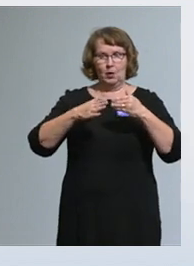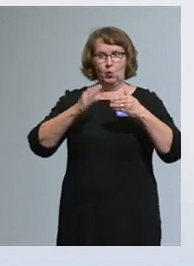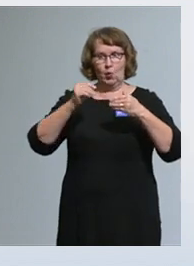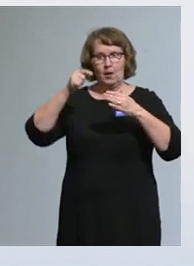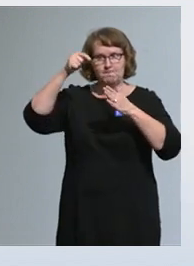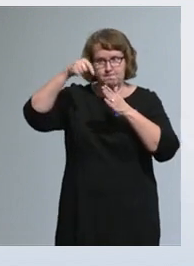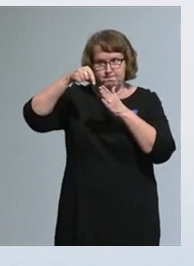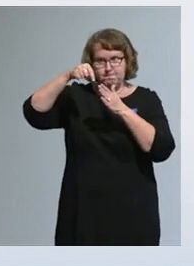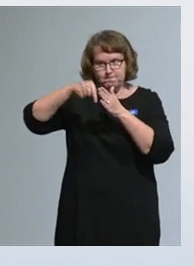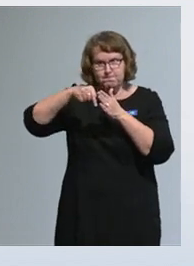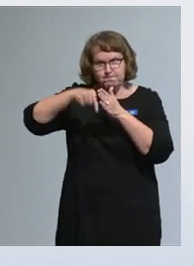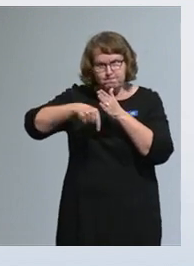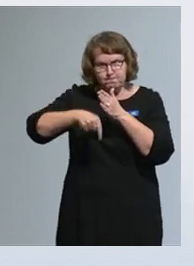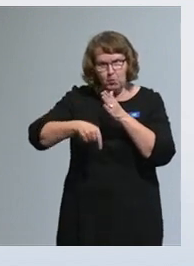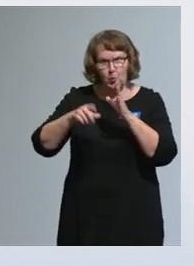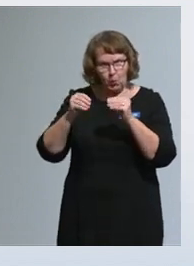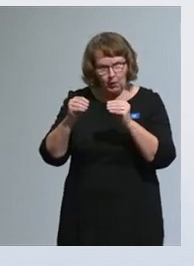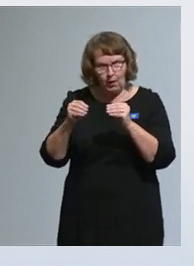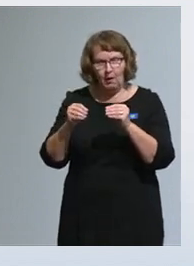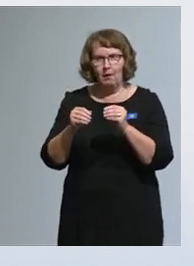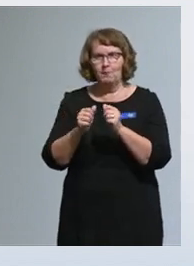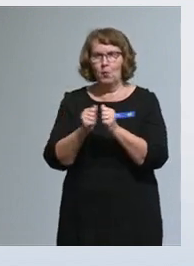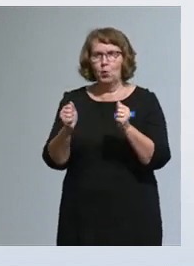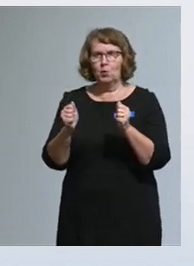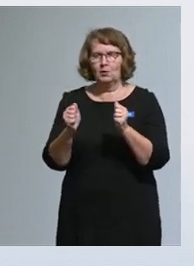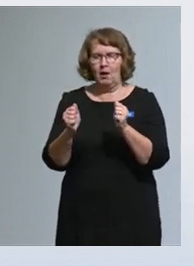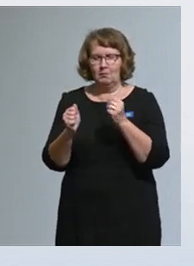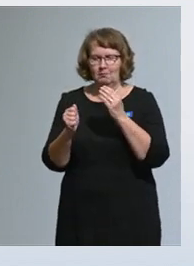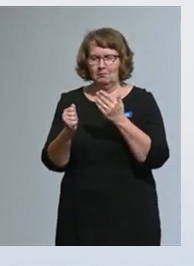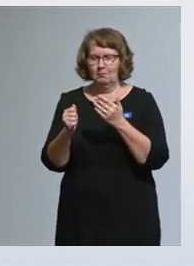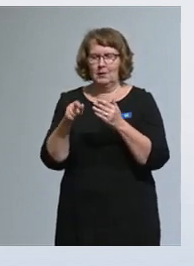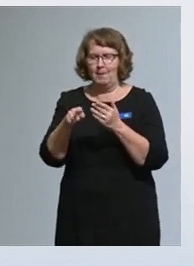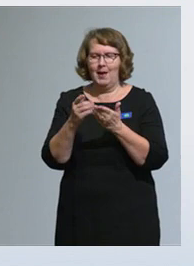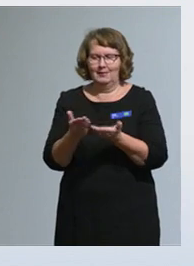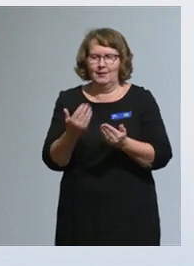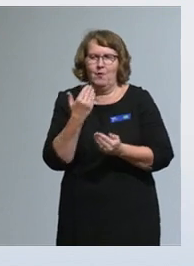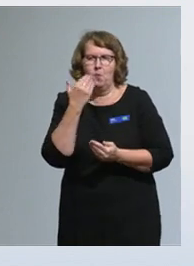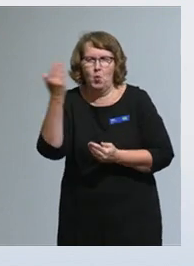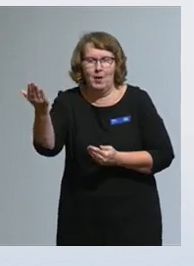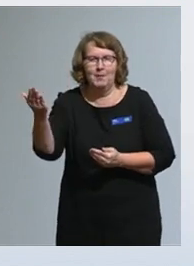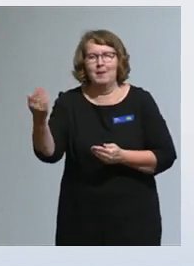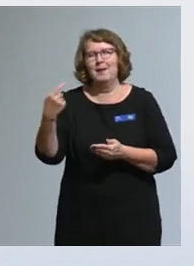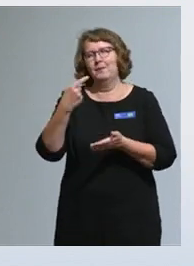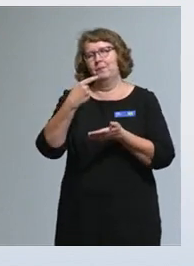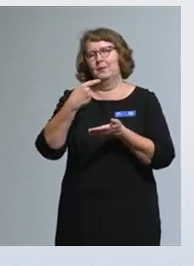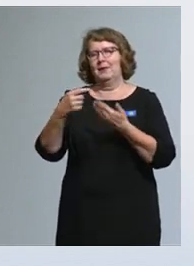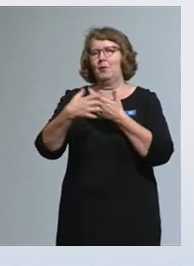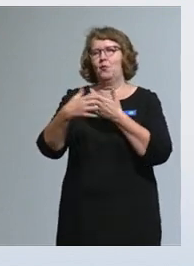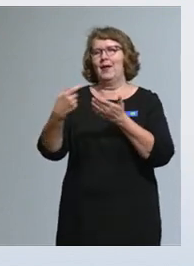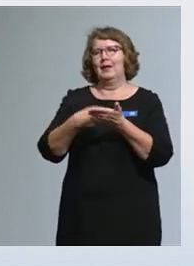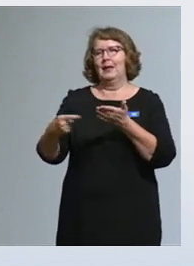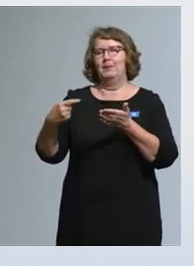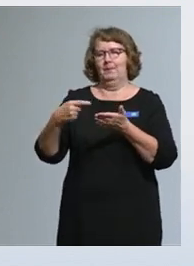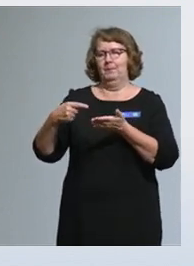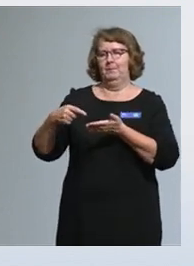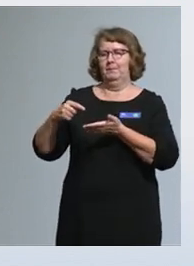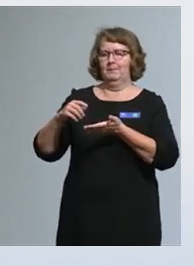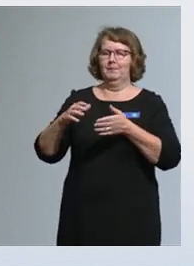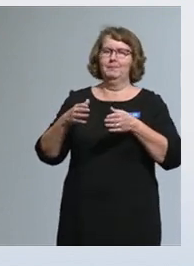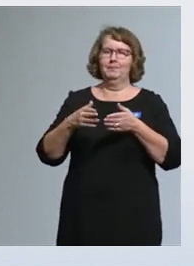sen esittelyyn jätetään toiseen kertaan. Me kutsumme tätä kuvaa hanketoimistossa